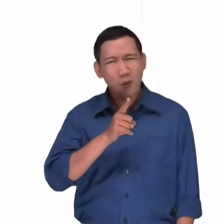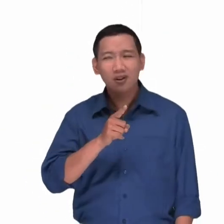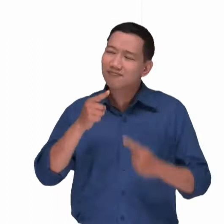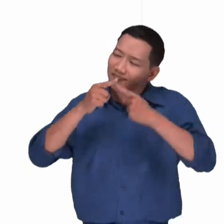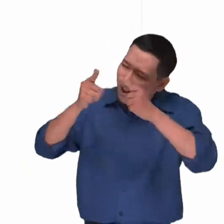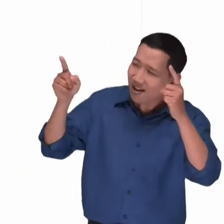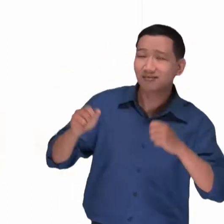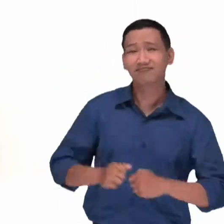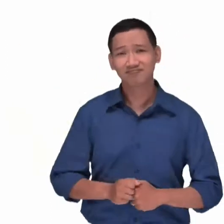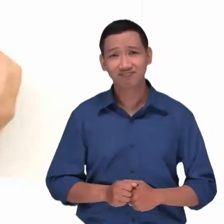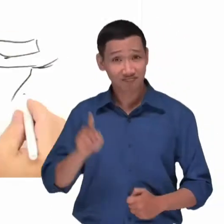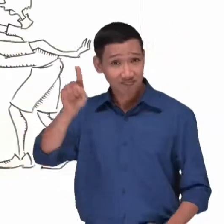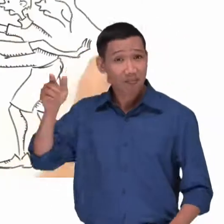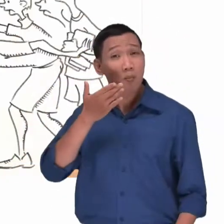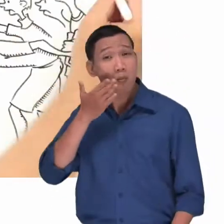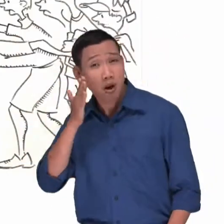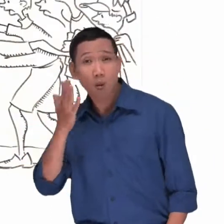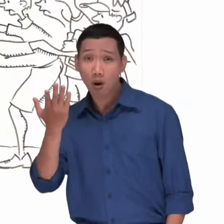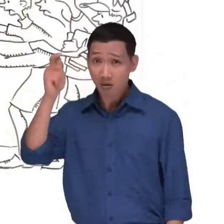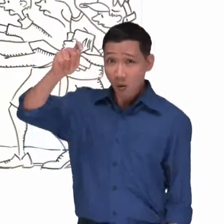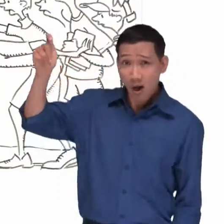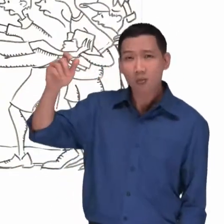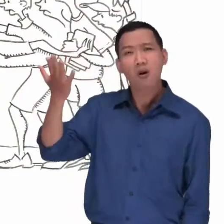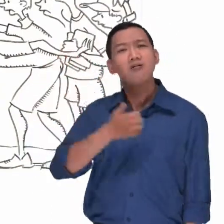Hãy phơi bày Việc làm của chúng ra ăn sáng